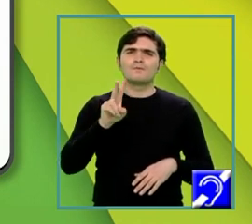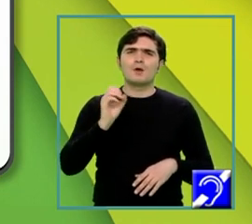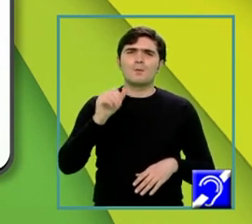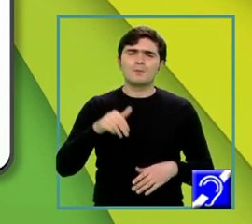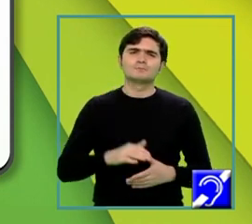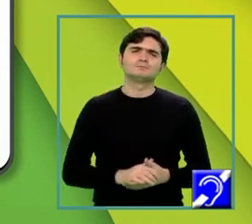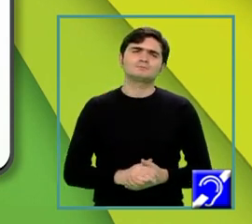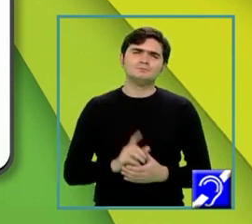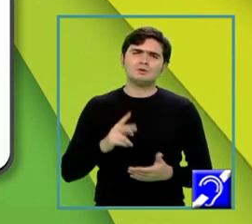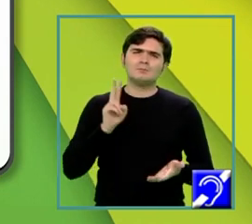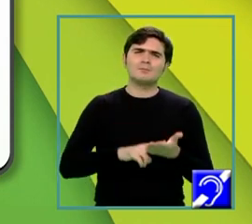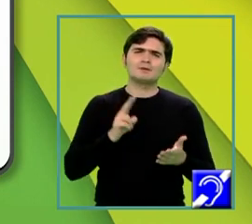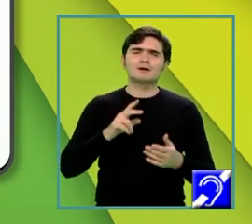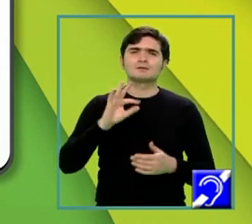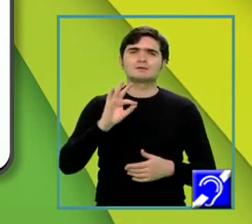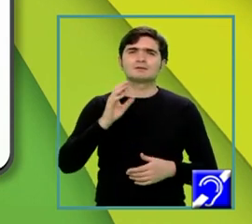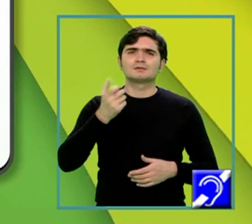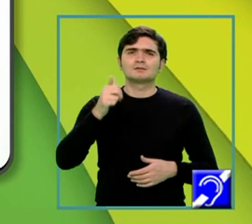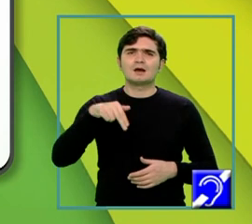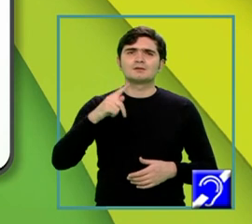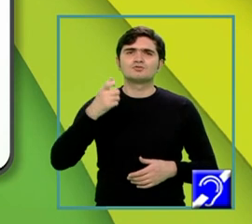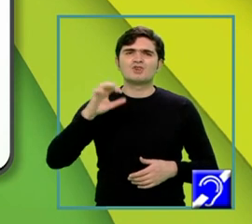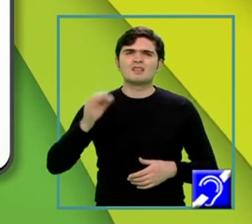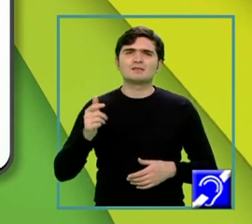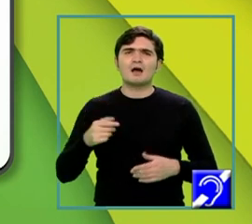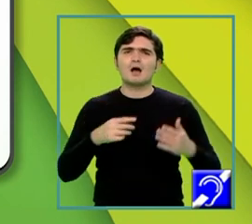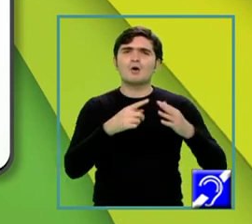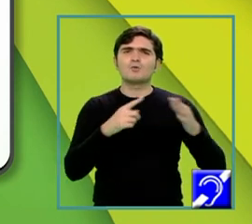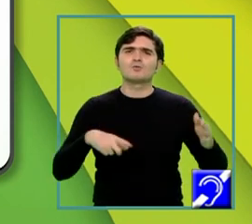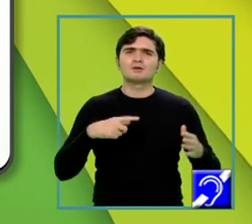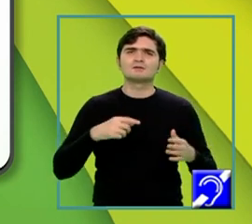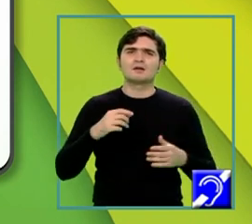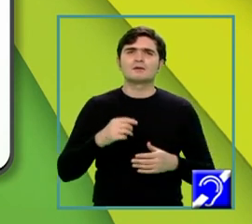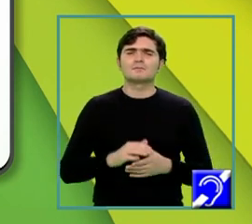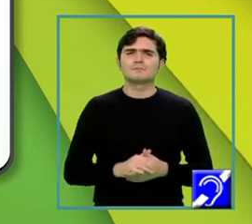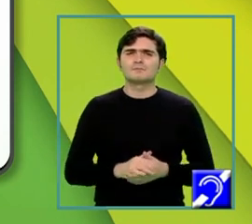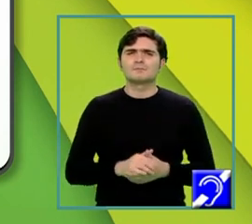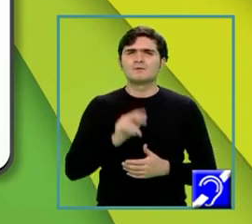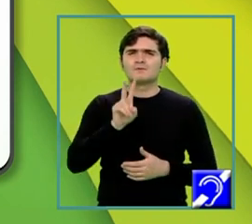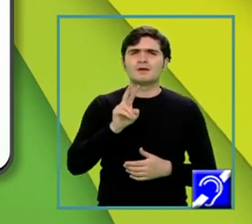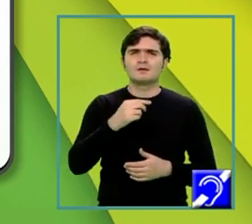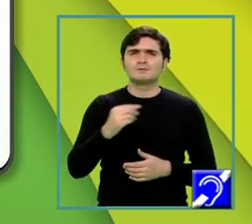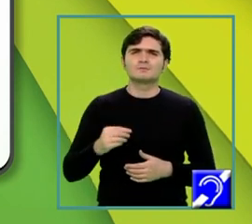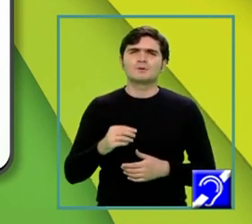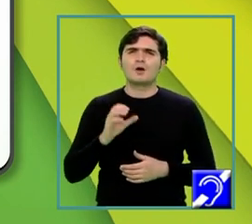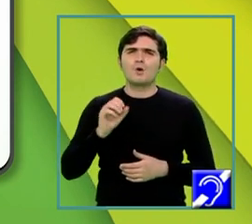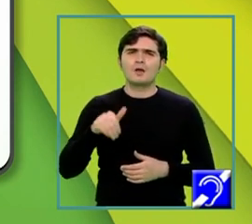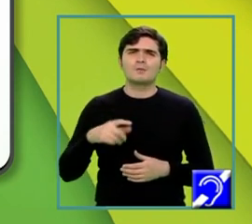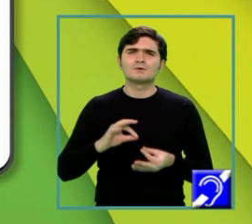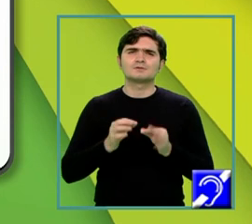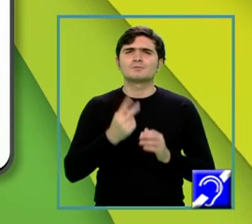tangenta acestui un, care este, vă reamintesc, cateta opusă supra cateta alăturată, deci V supra OM, ceea ce înseamnă 2